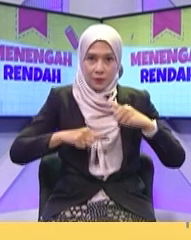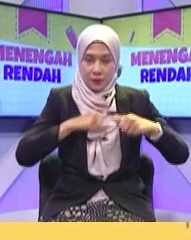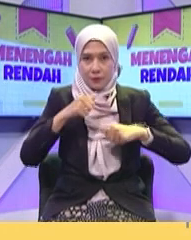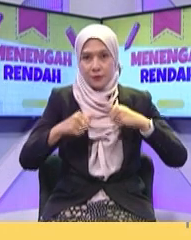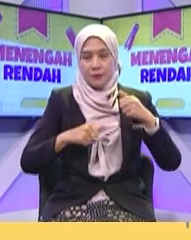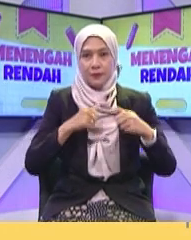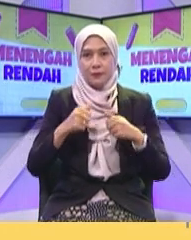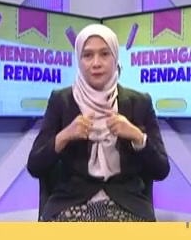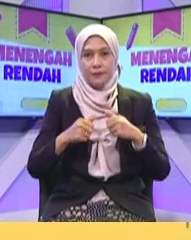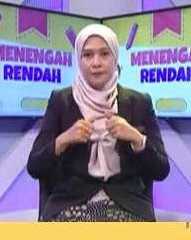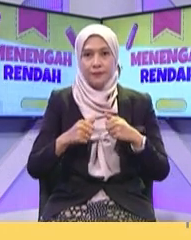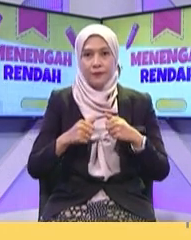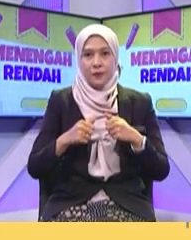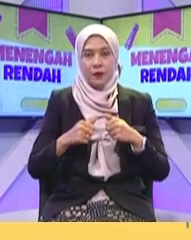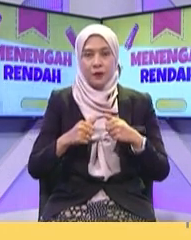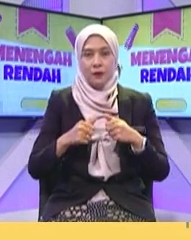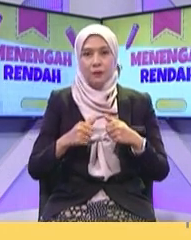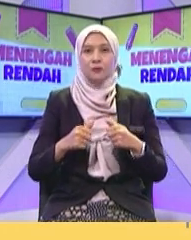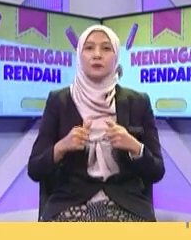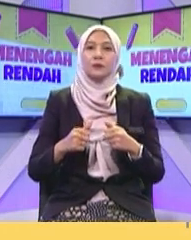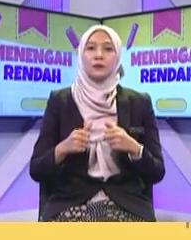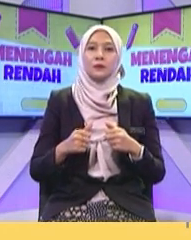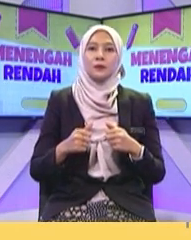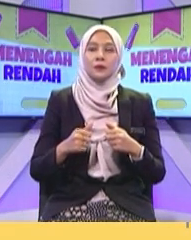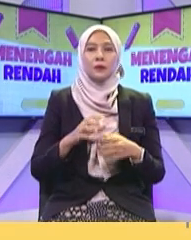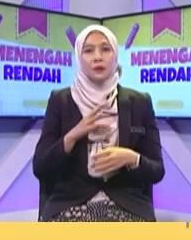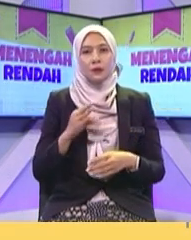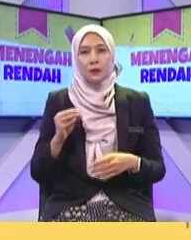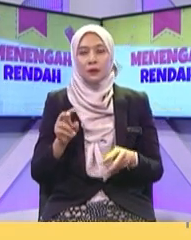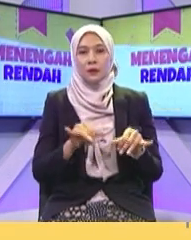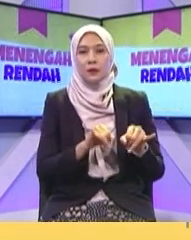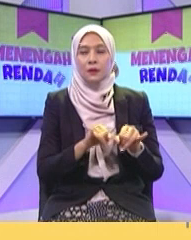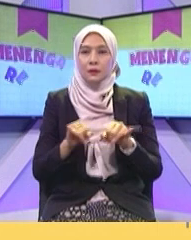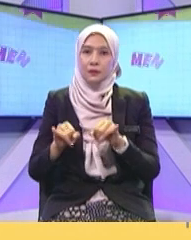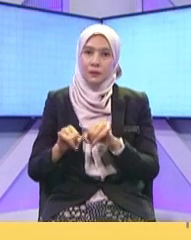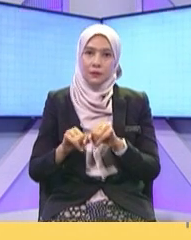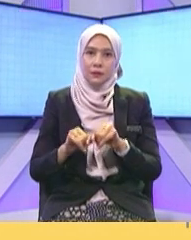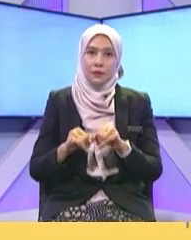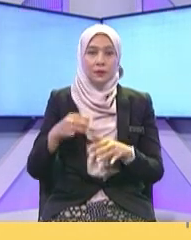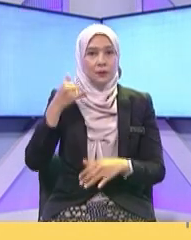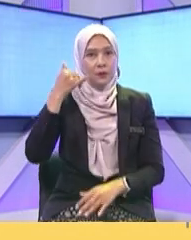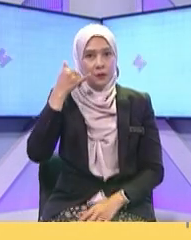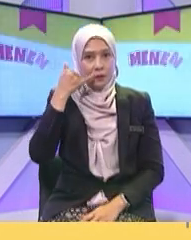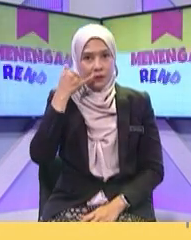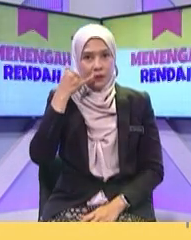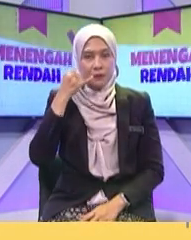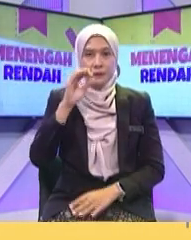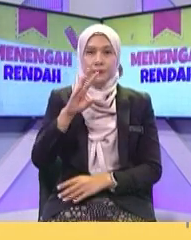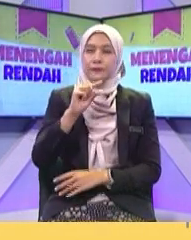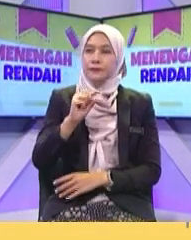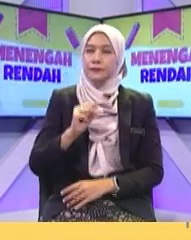Perkembangan Telefon Yang 5G Jadi Ada 5G Yang seterusnya Ada Razak Sat Dilancarkan pada tahun